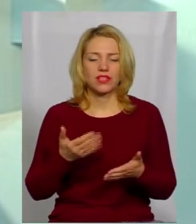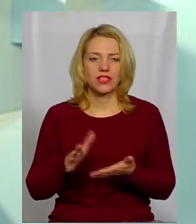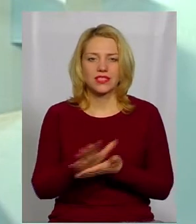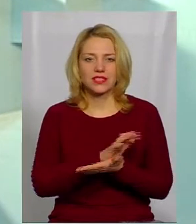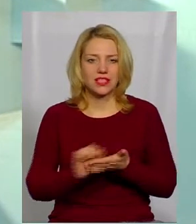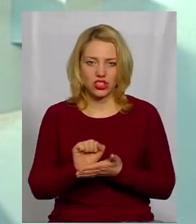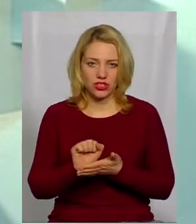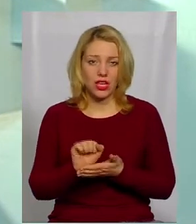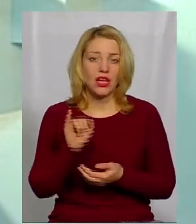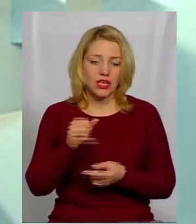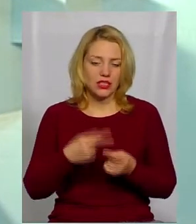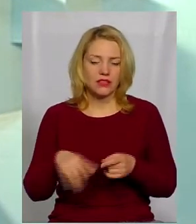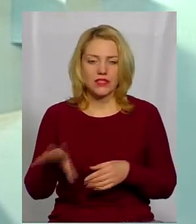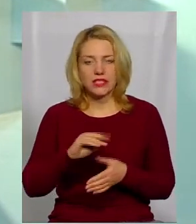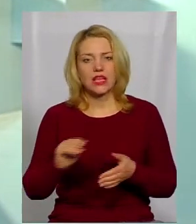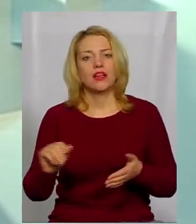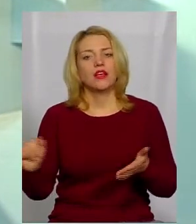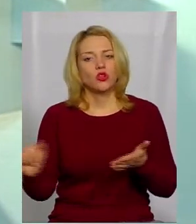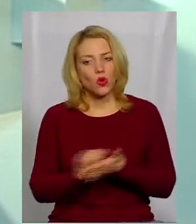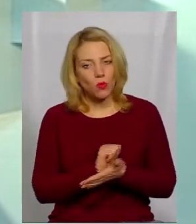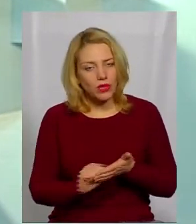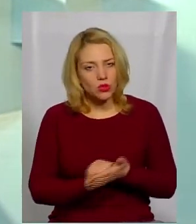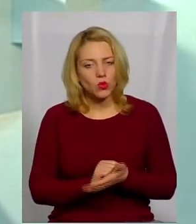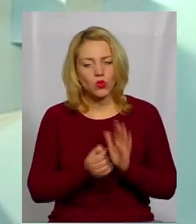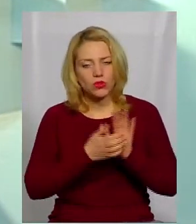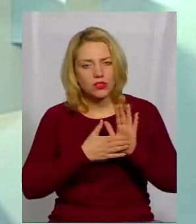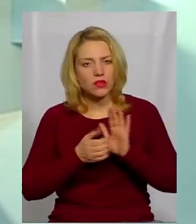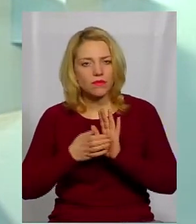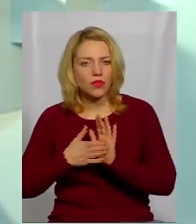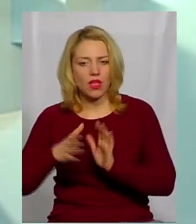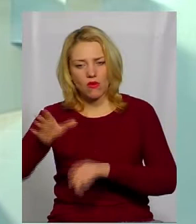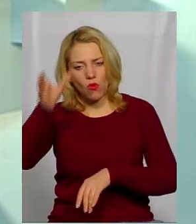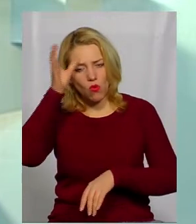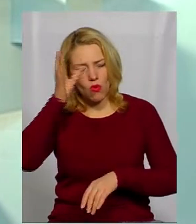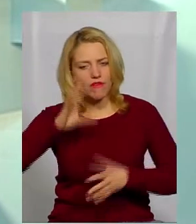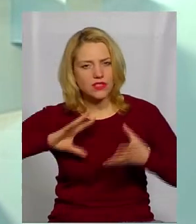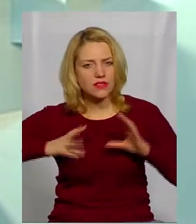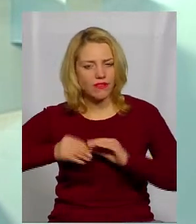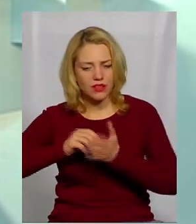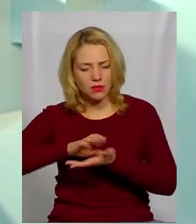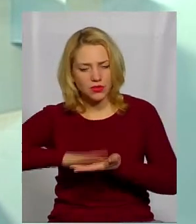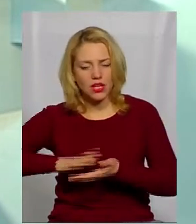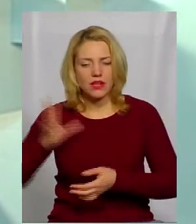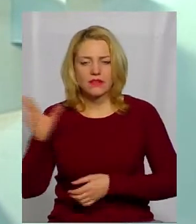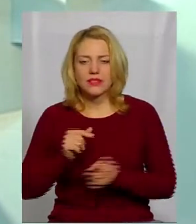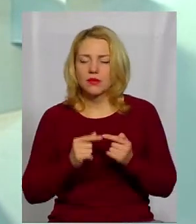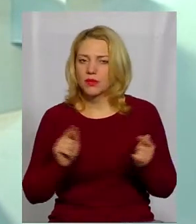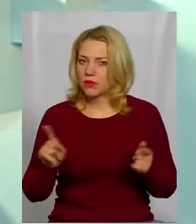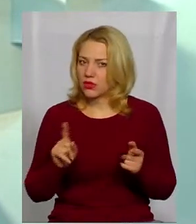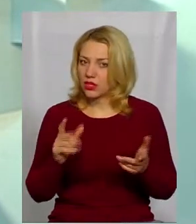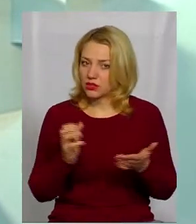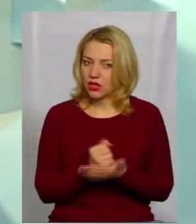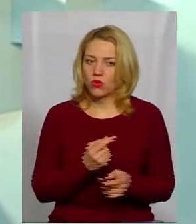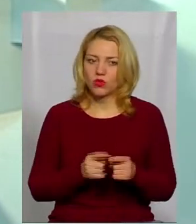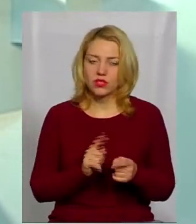І все це документується, це робляться наукові звіти, всі предмети, які знайдені під час артефакти, всі вони